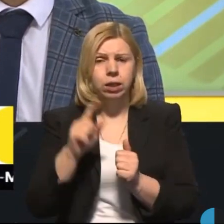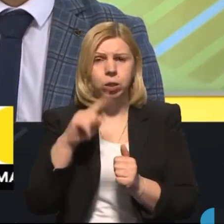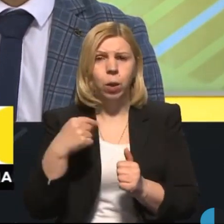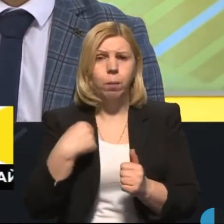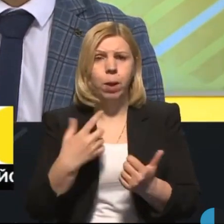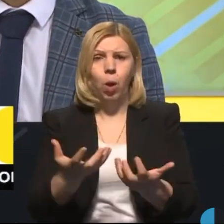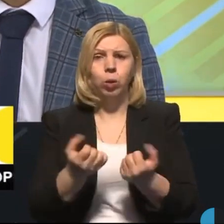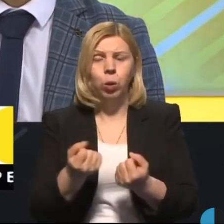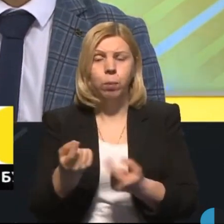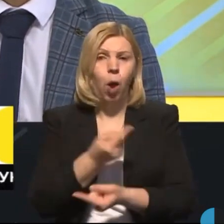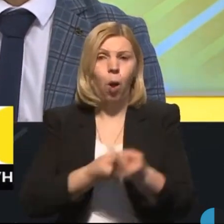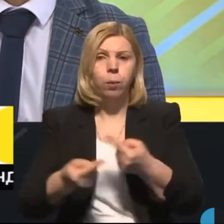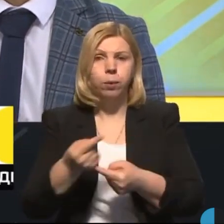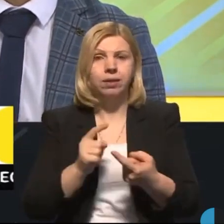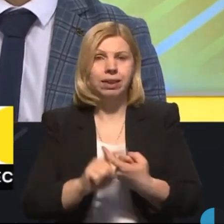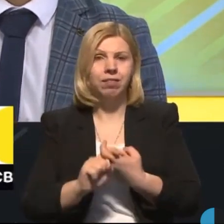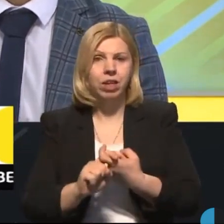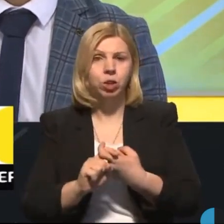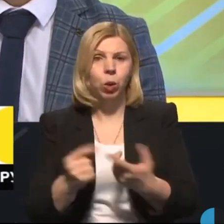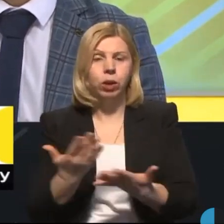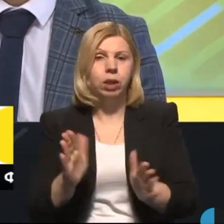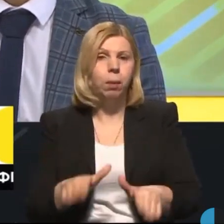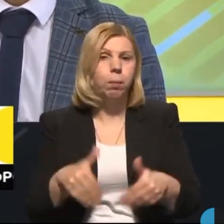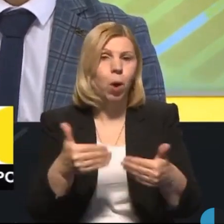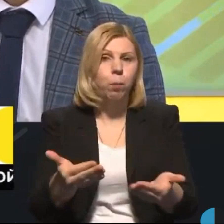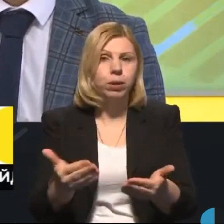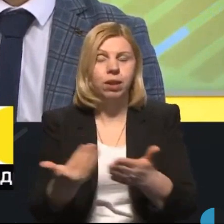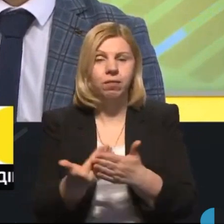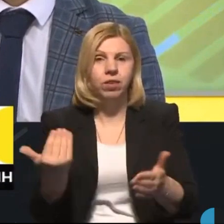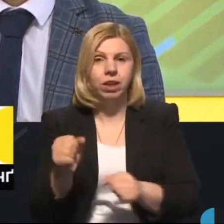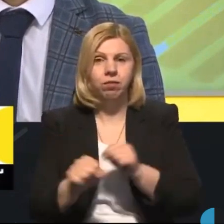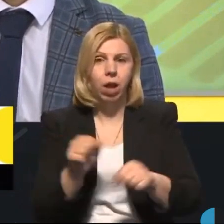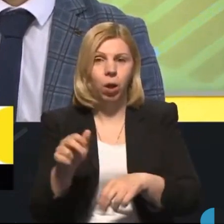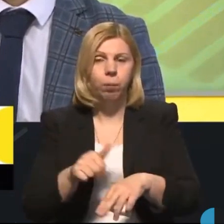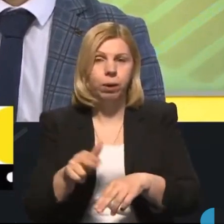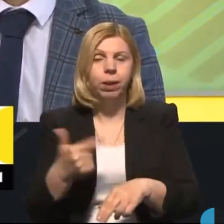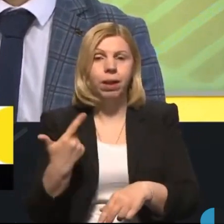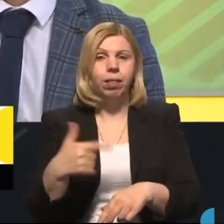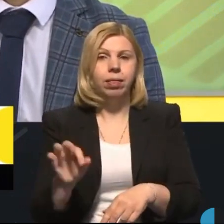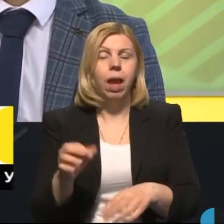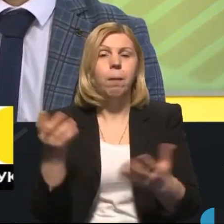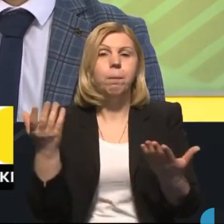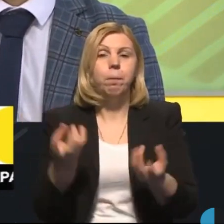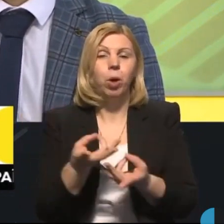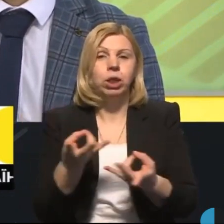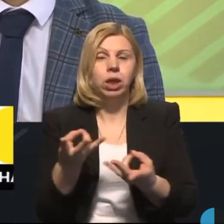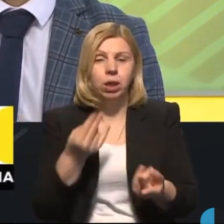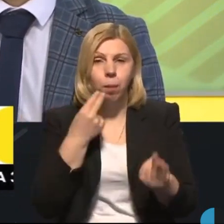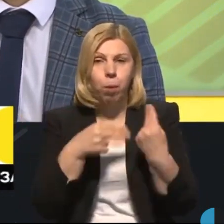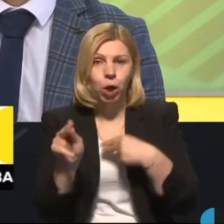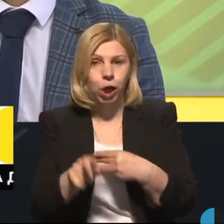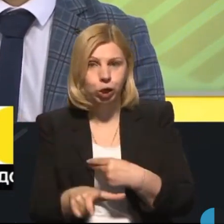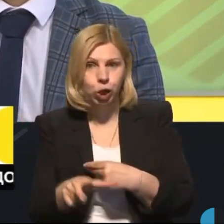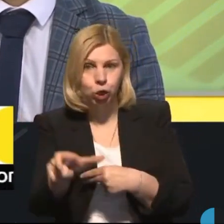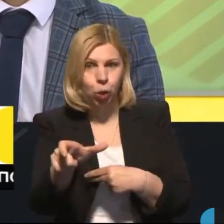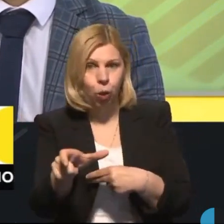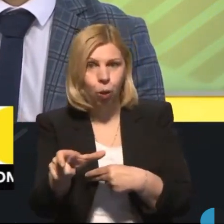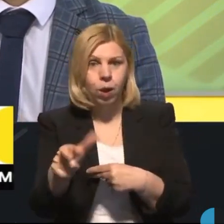отримуємо зворотній зв'язок, якісь пропозиції від велопатрульних, де потрібно покращити